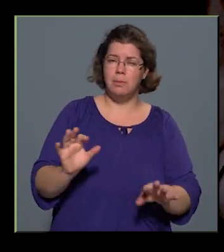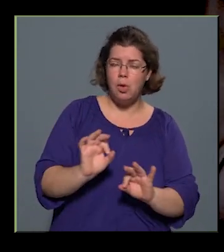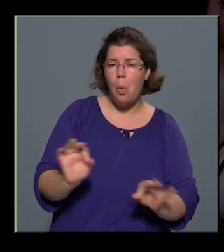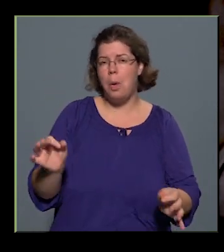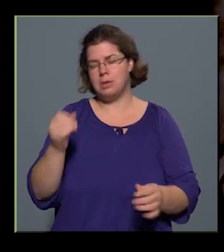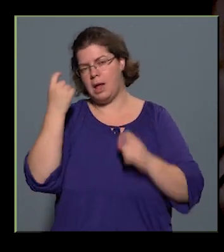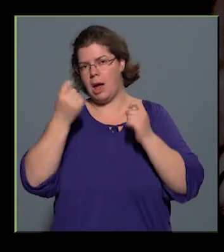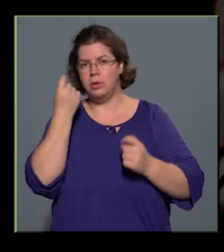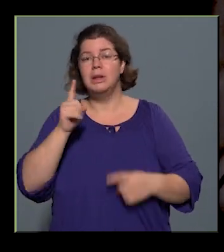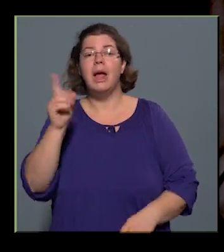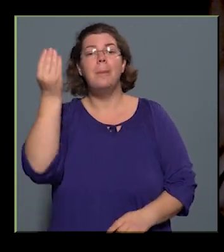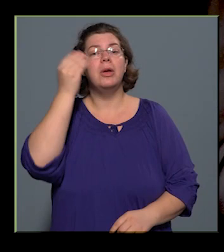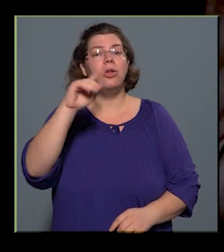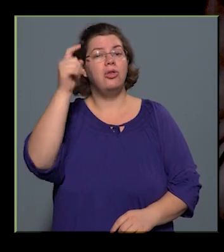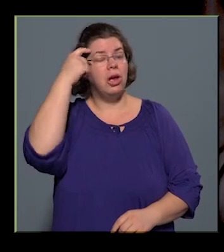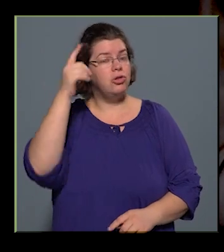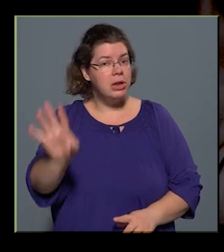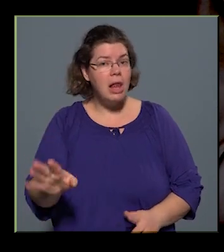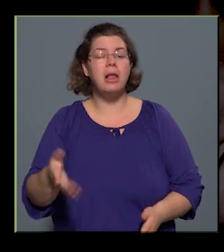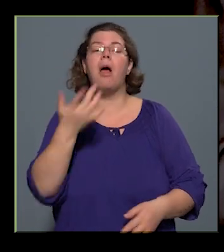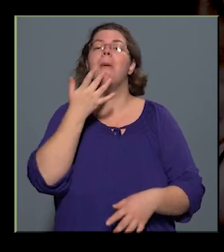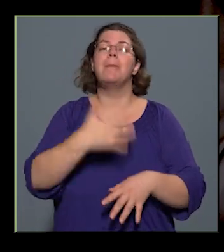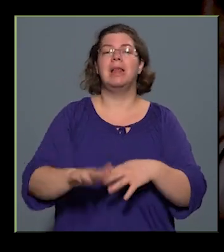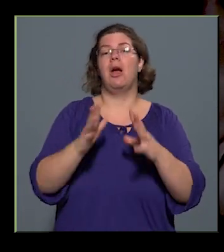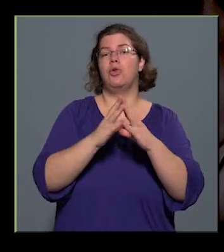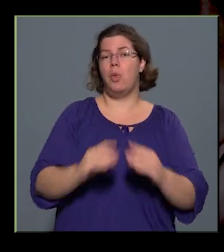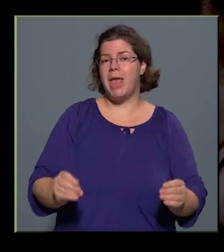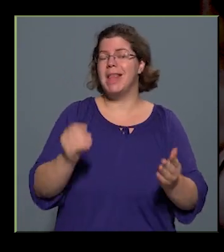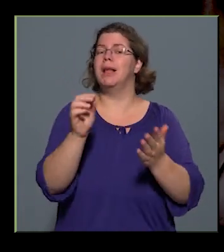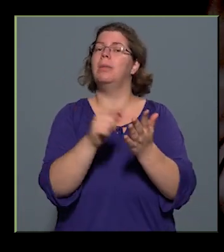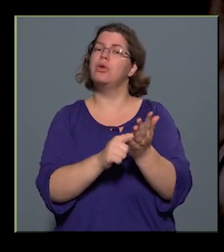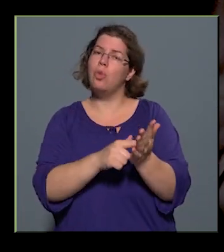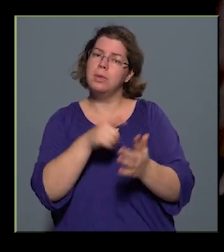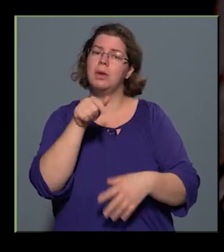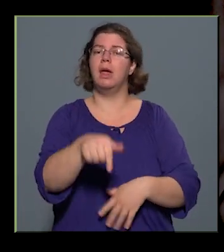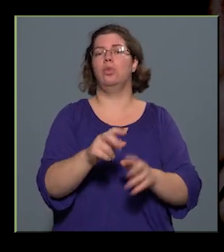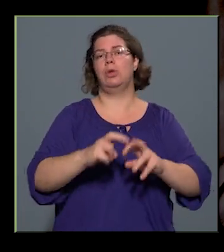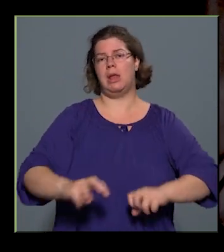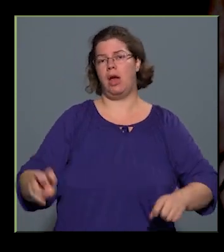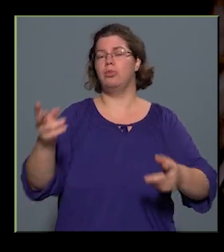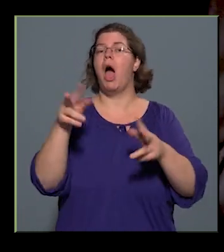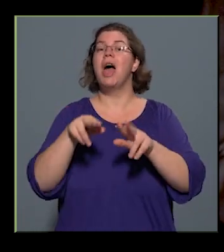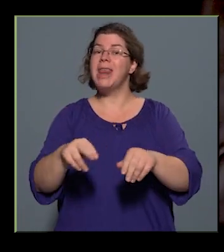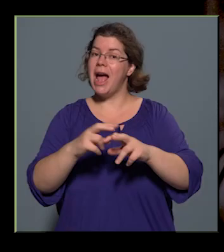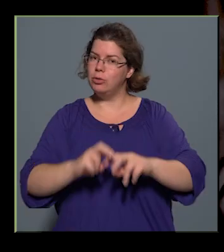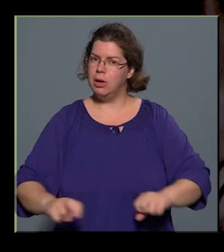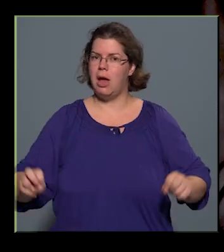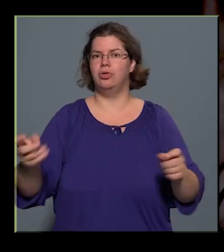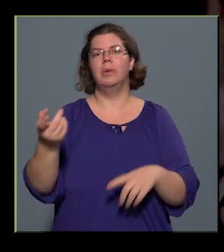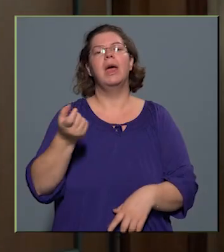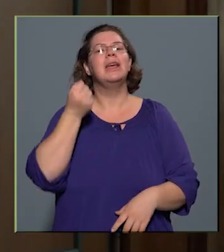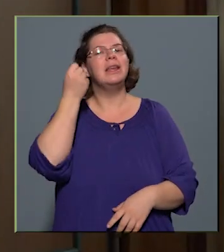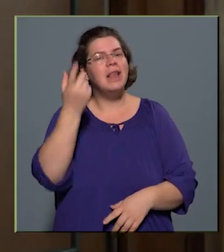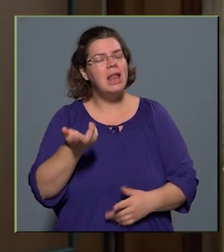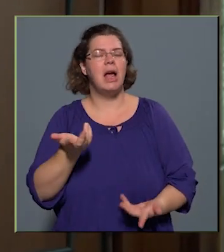de nyilván a Mesterséges Intelligencia például a gyógyászatban, gyógyszerkutatásban, rákutatásban, intelligens autók